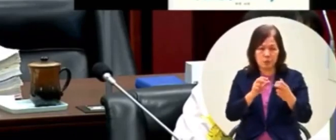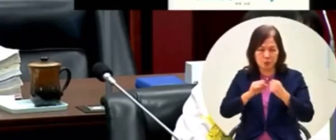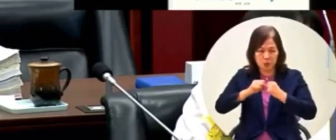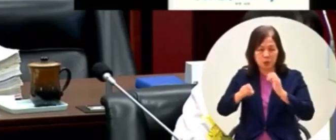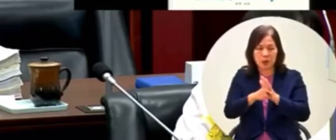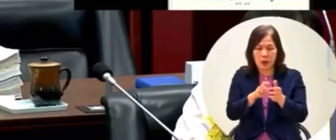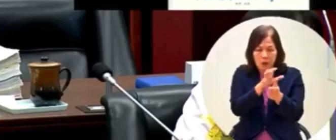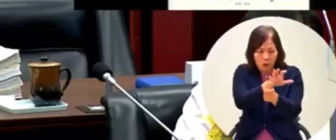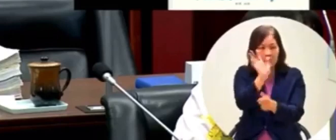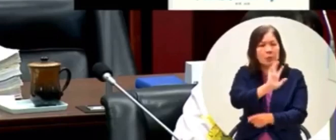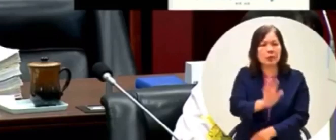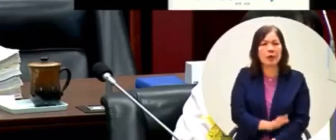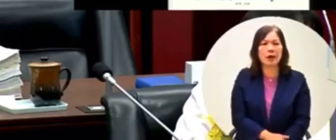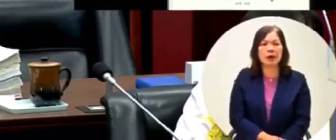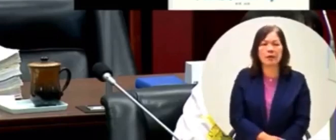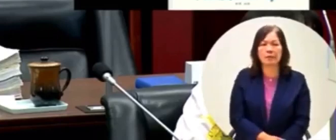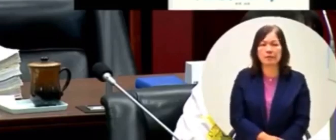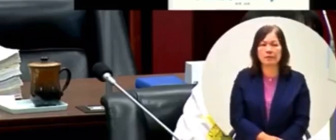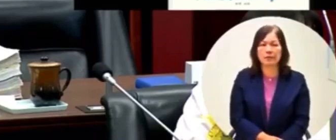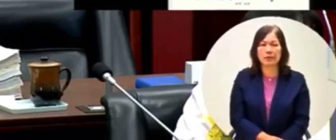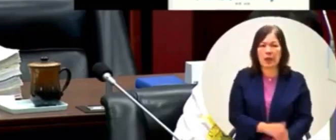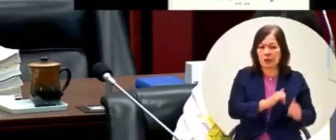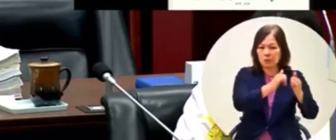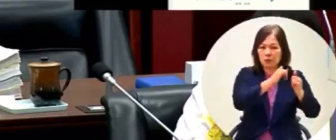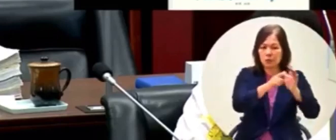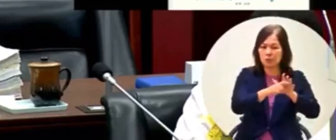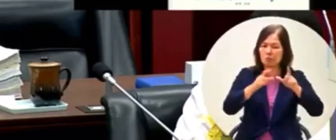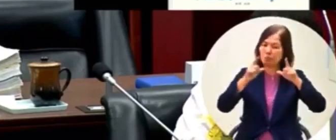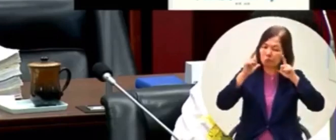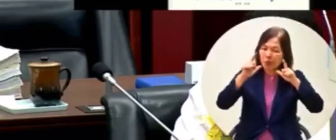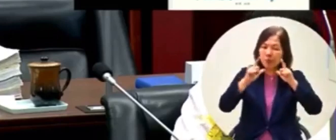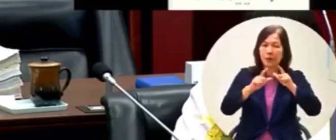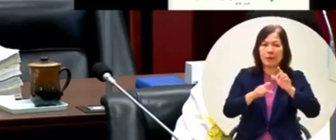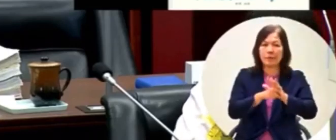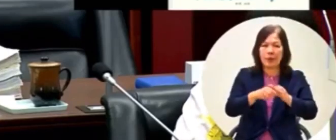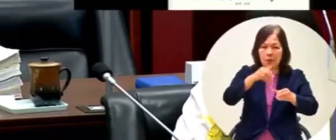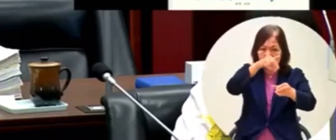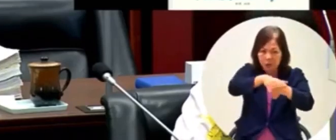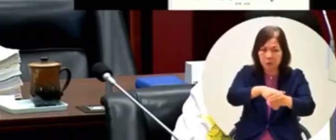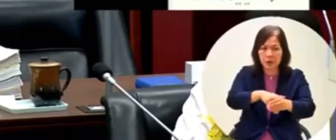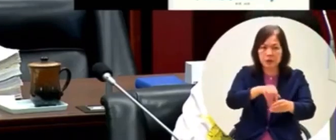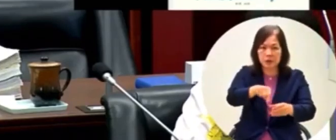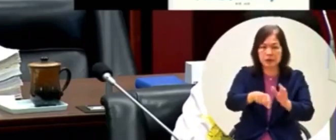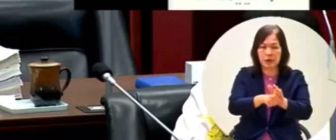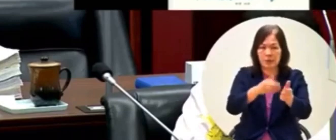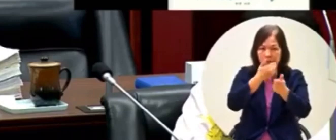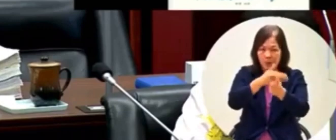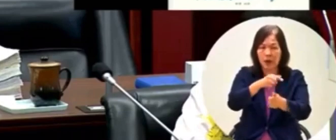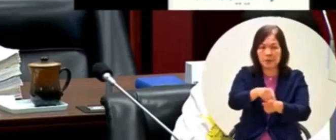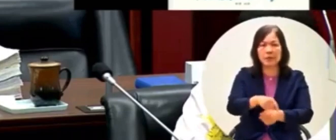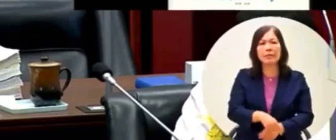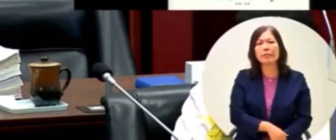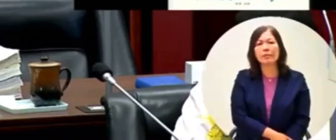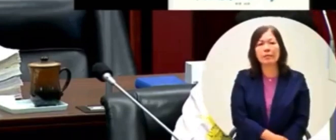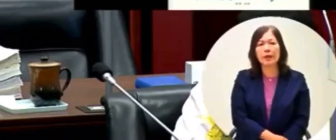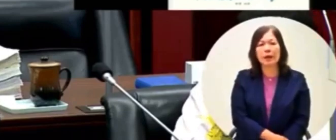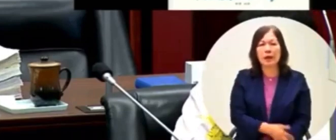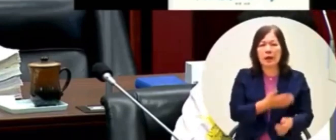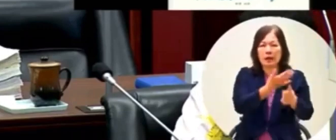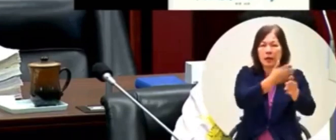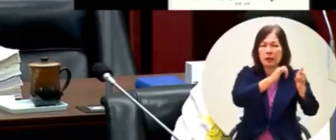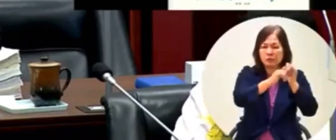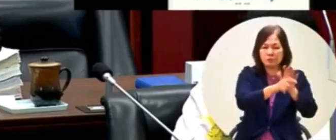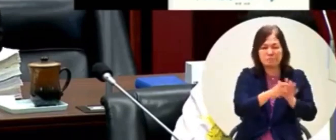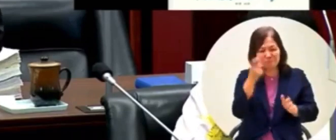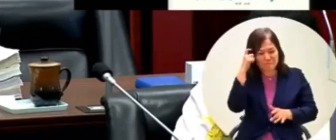市民光明正大來投出這一張罷免票讓市民不要有疑慮不要